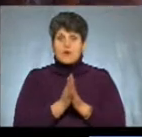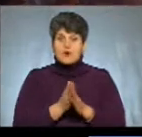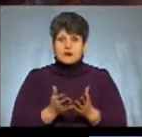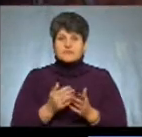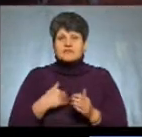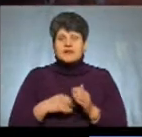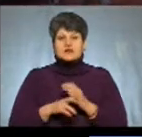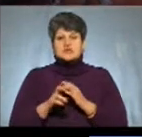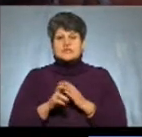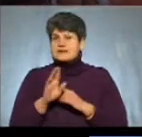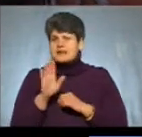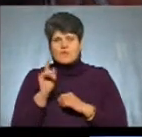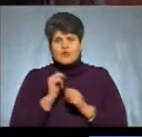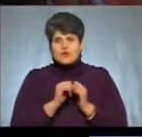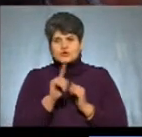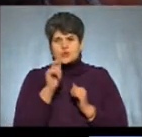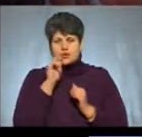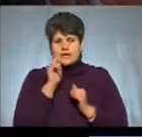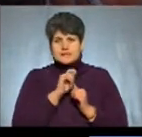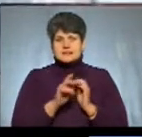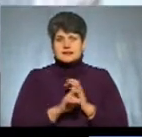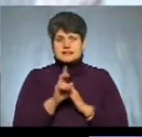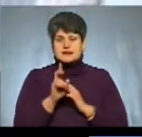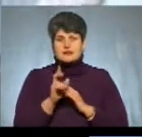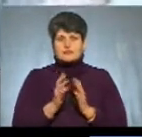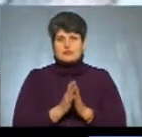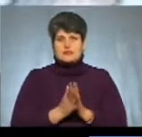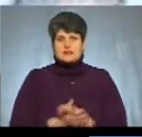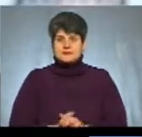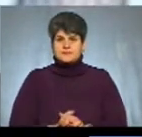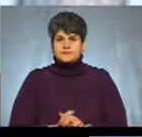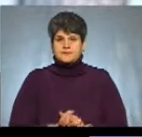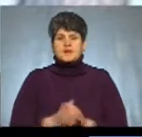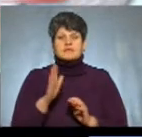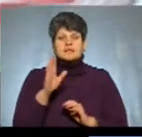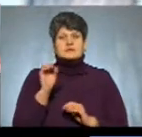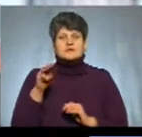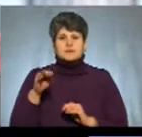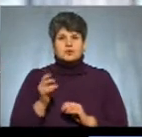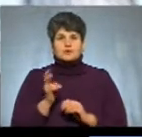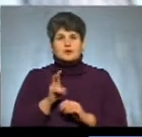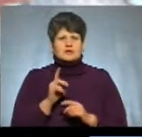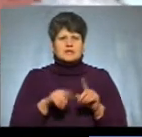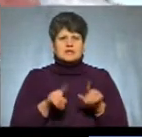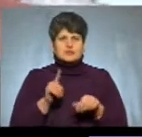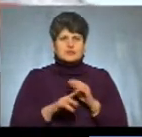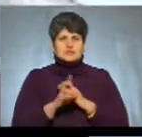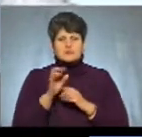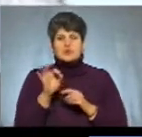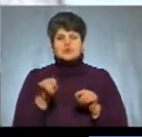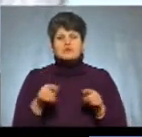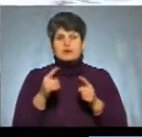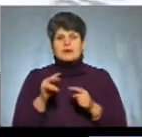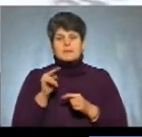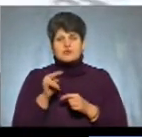не в кожній українській церкві так моляться, як в нашій молилися. В'ячеслав Степенюк до церкви ходить не часто. Про створення Православної